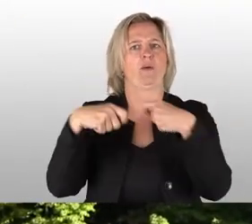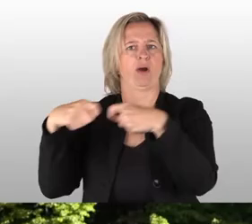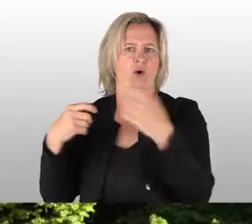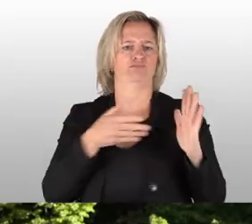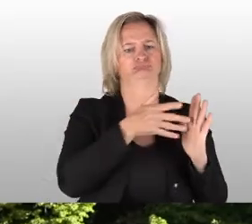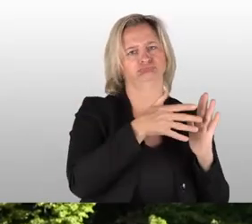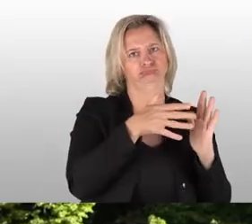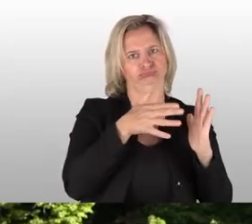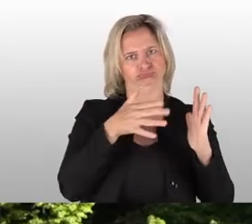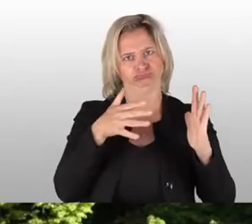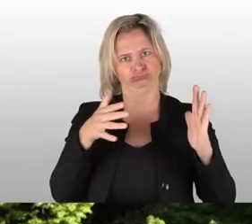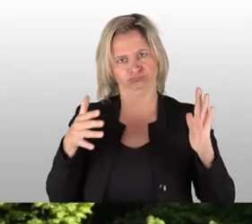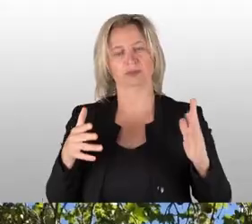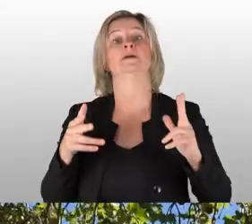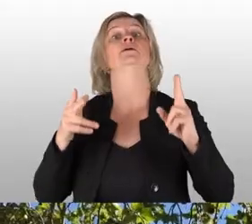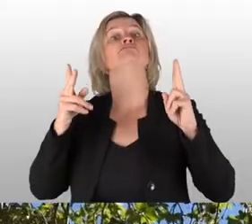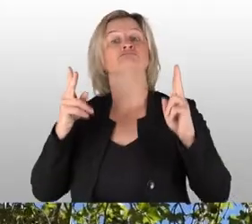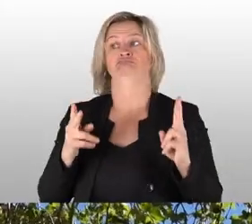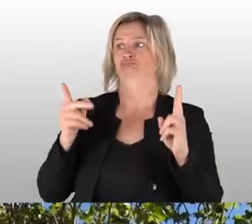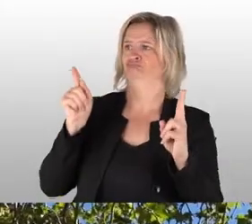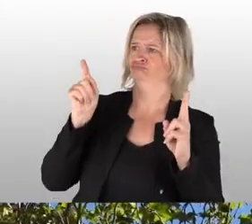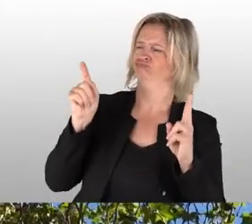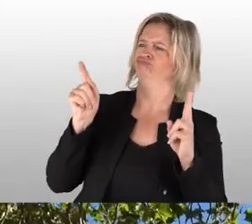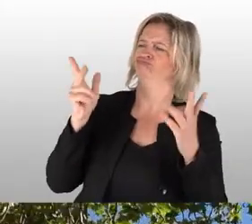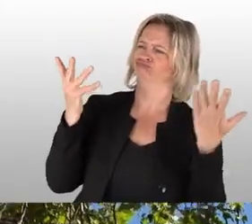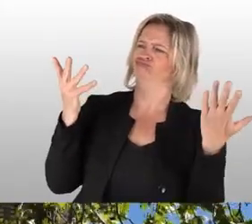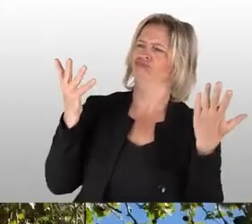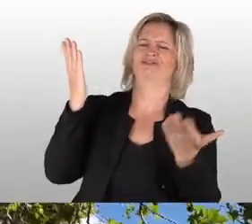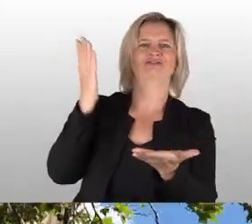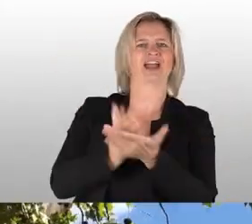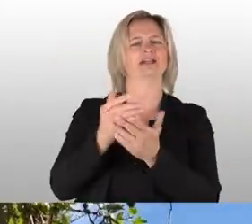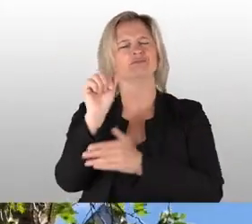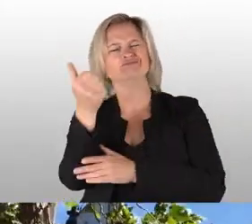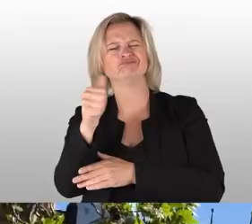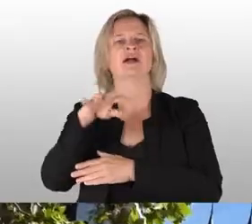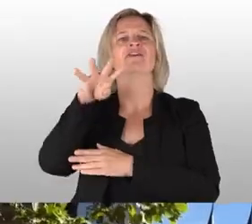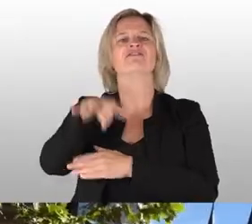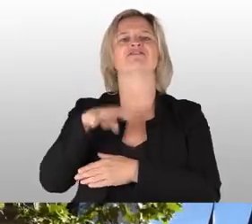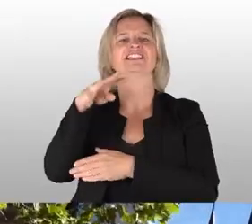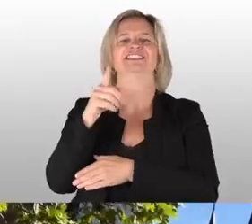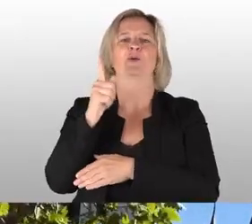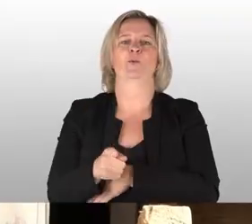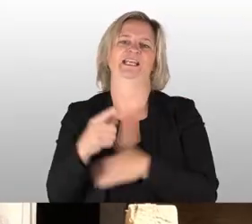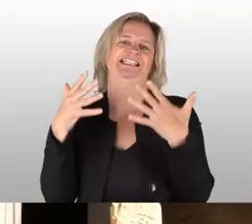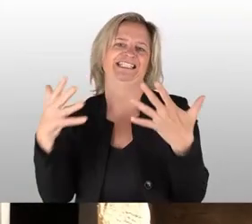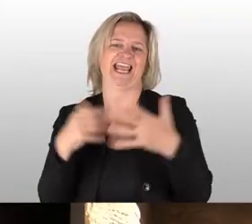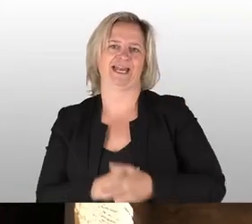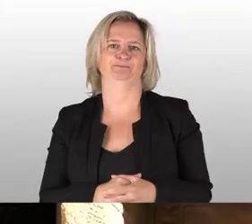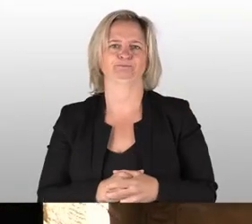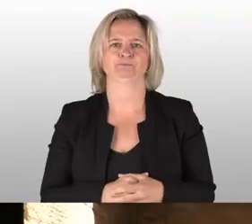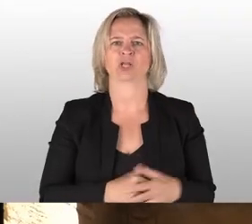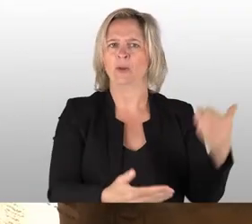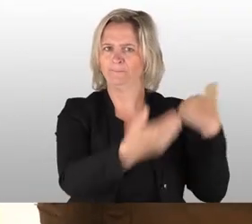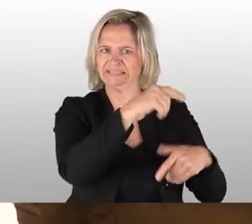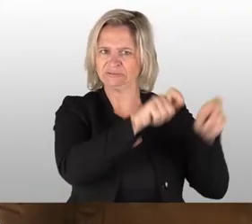13. Jahrhundert und er gilt als fertiggestellt ungefähr 1410. Da fragen natürlich auch die Gäste